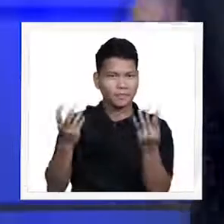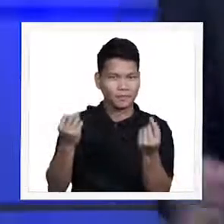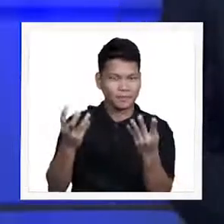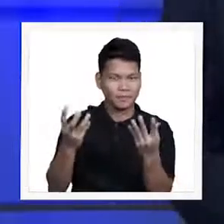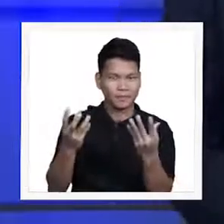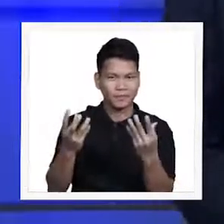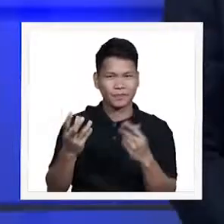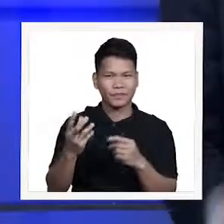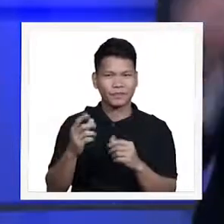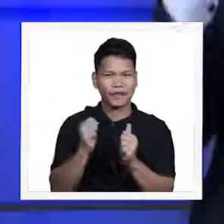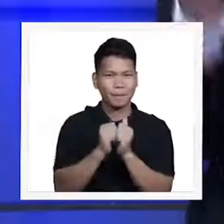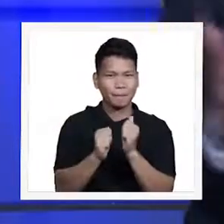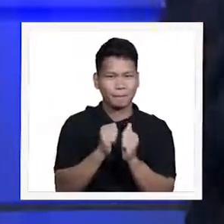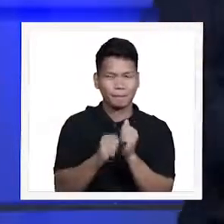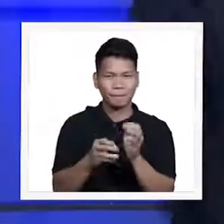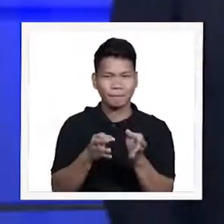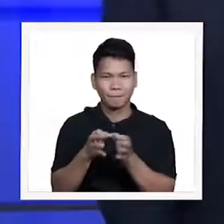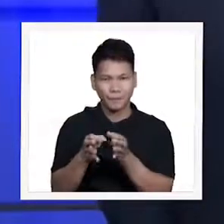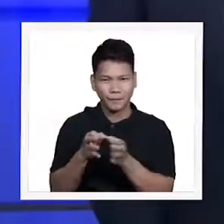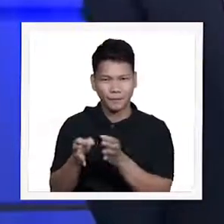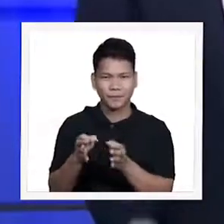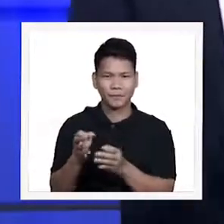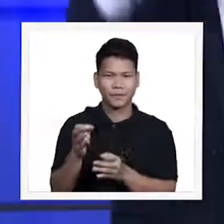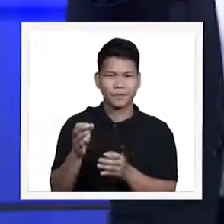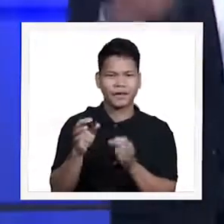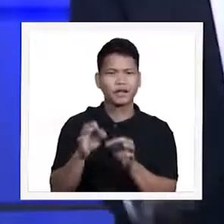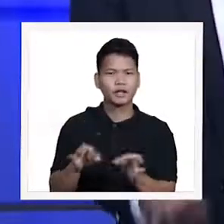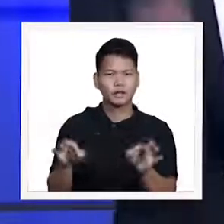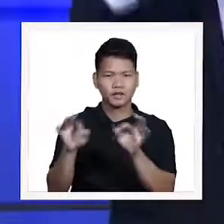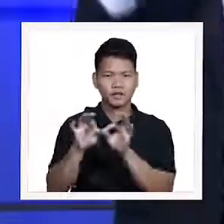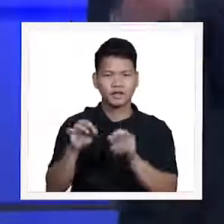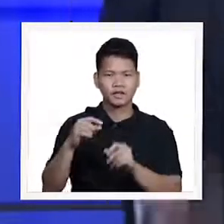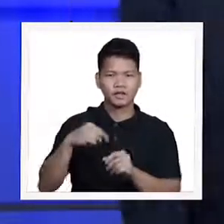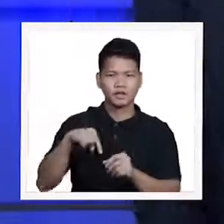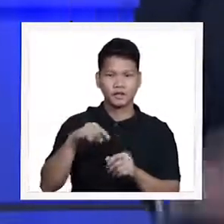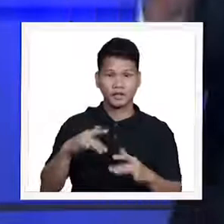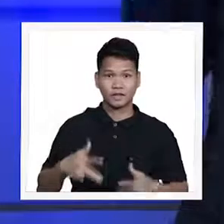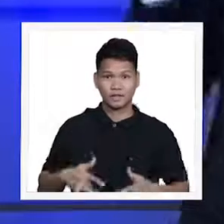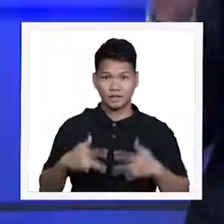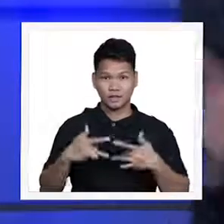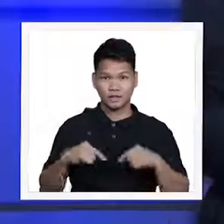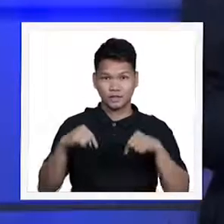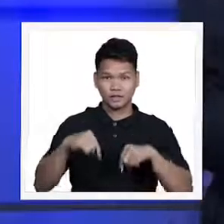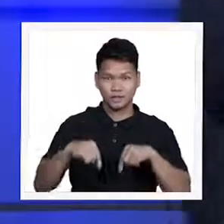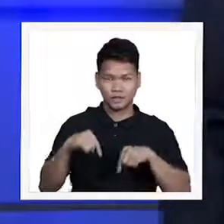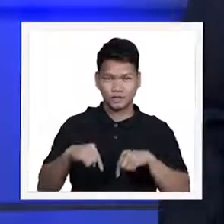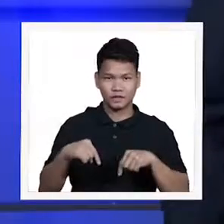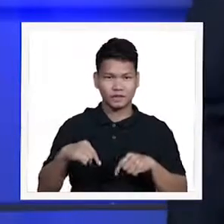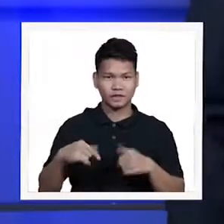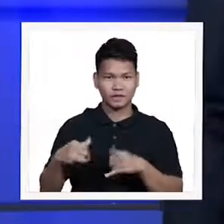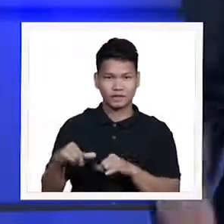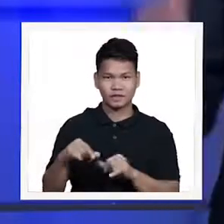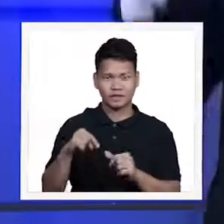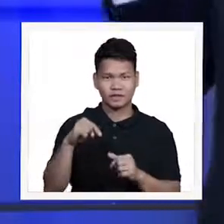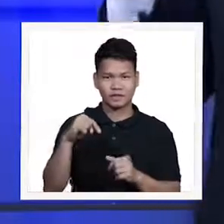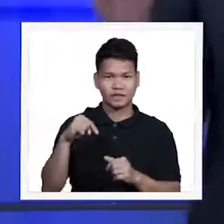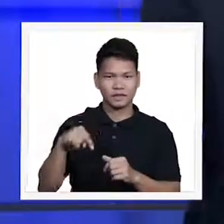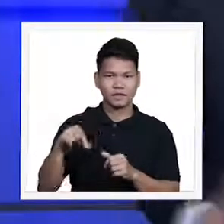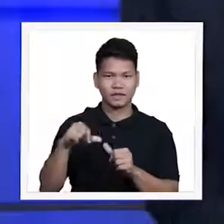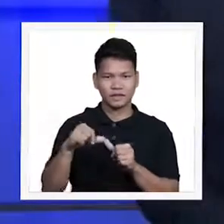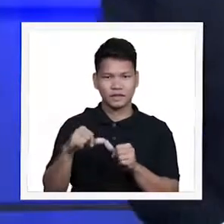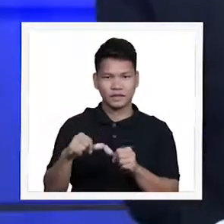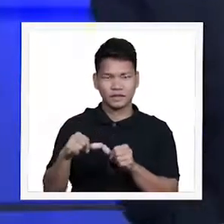ang ibig sabihin lalong-lalo na sa ating pamumuhay habang tayo ay